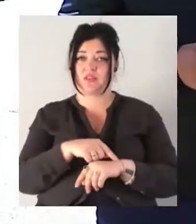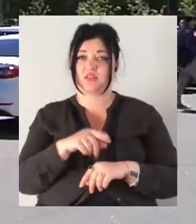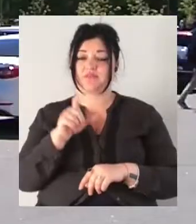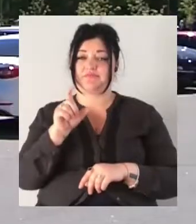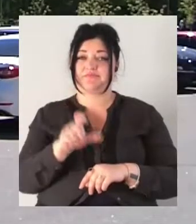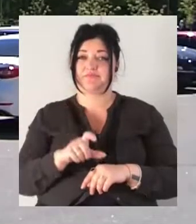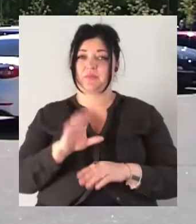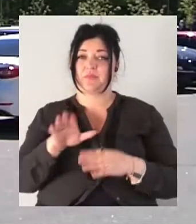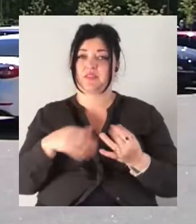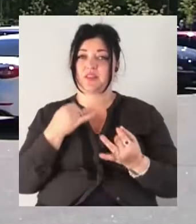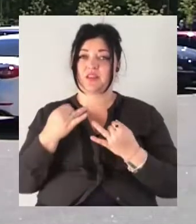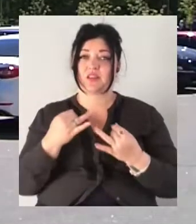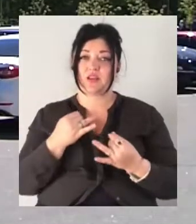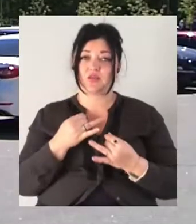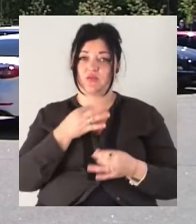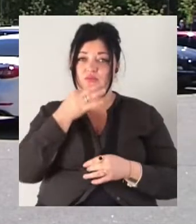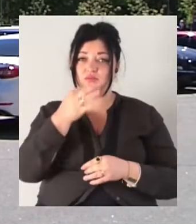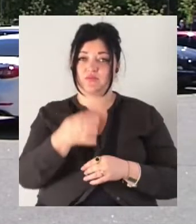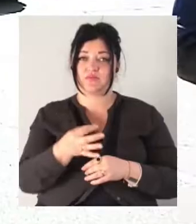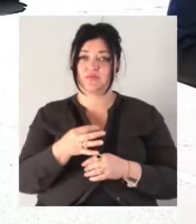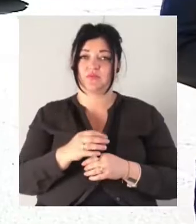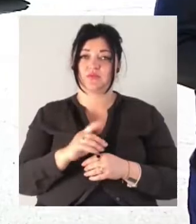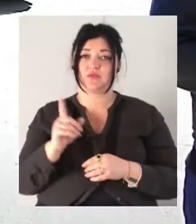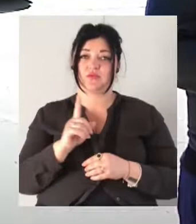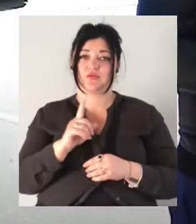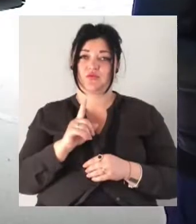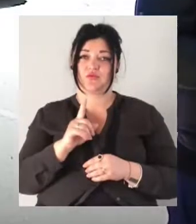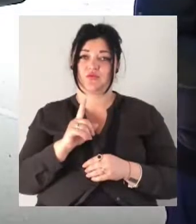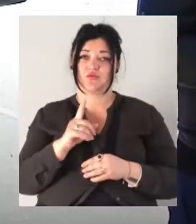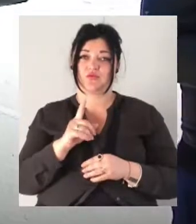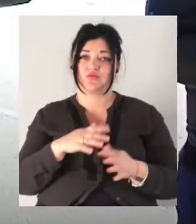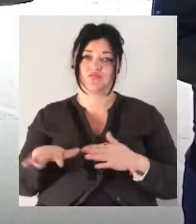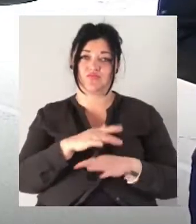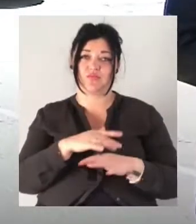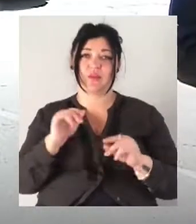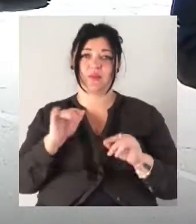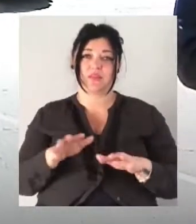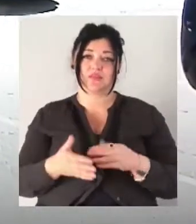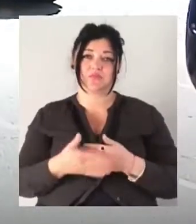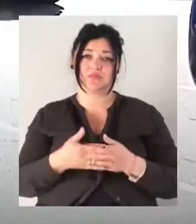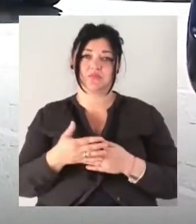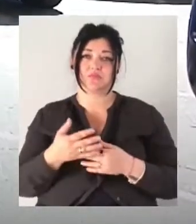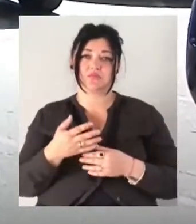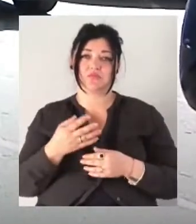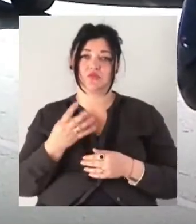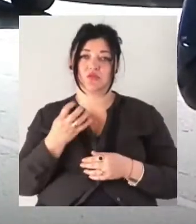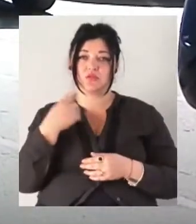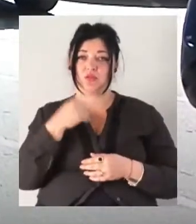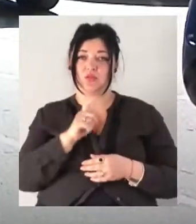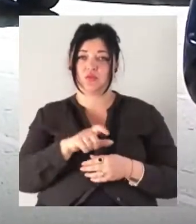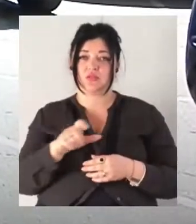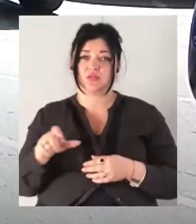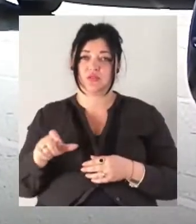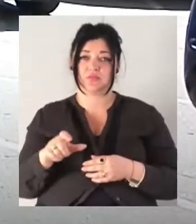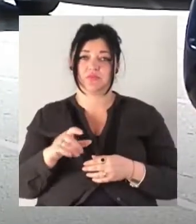зазначив, у ній взяли участь близько 60 людей. На місці перебуває близько 60 осіб та 10 транспортних